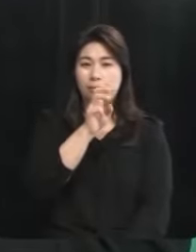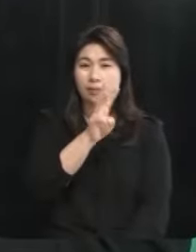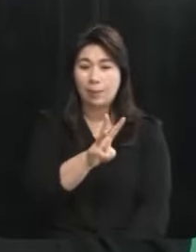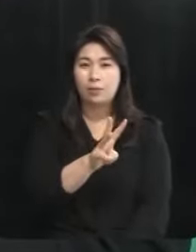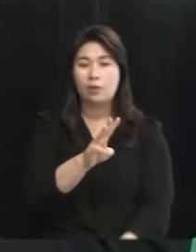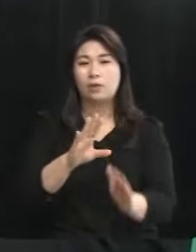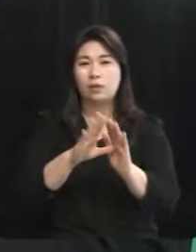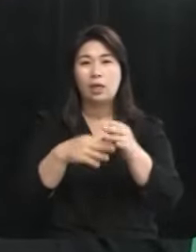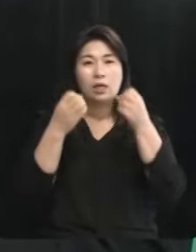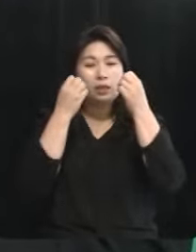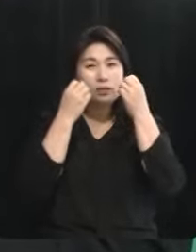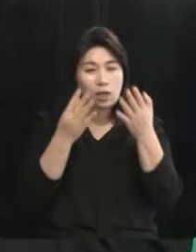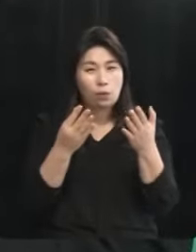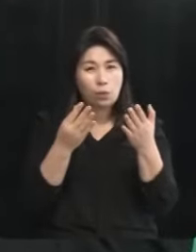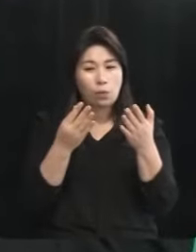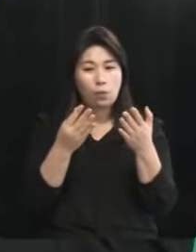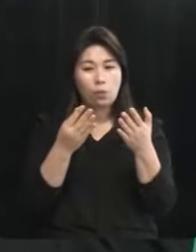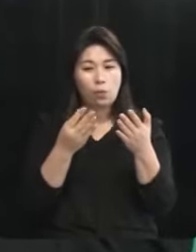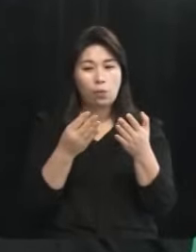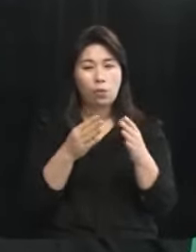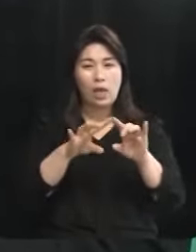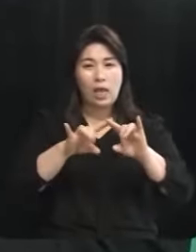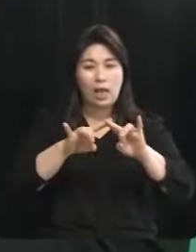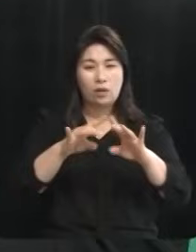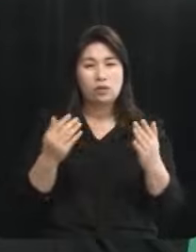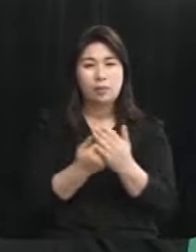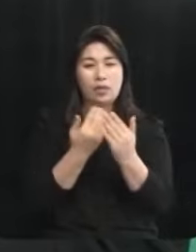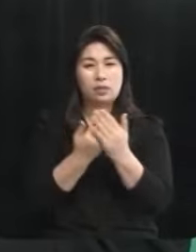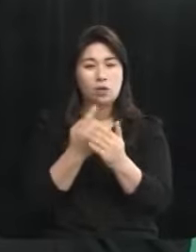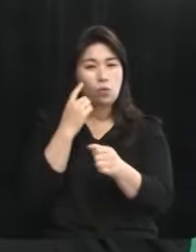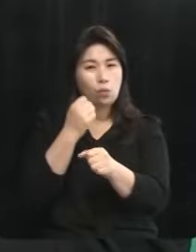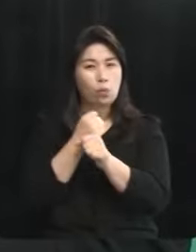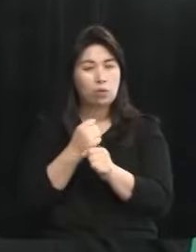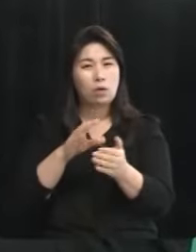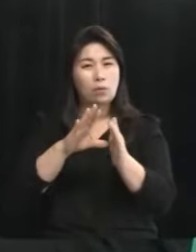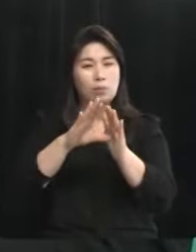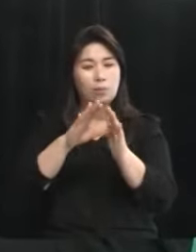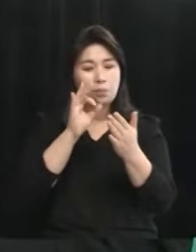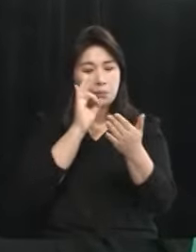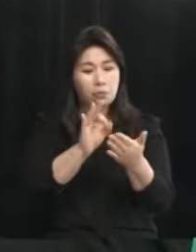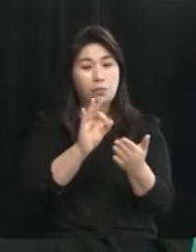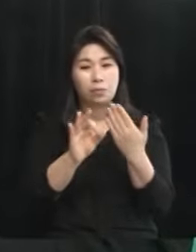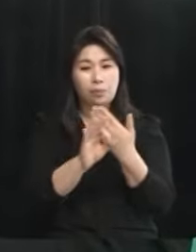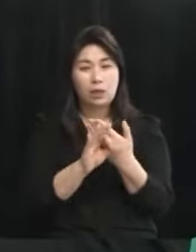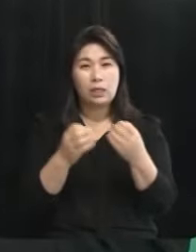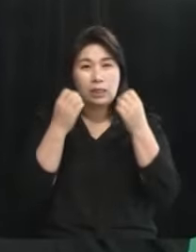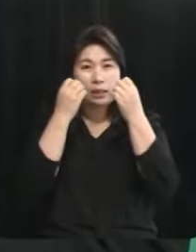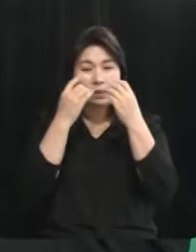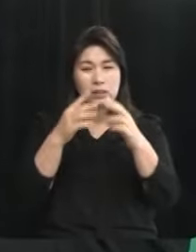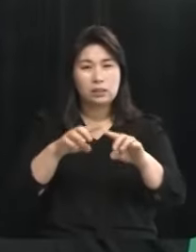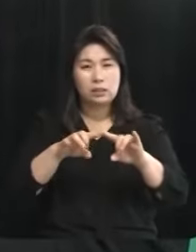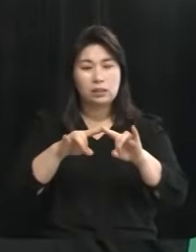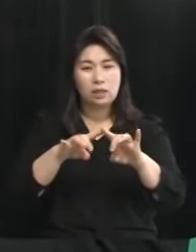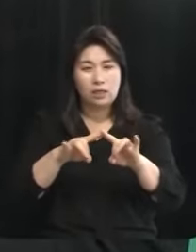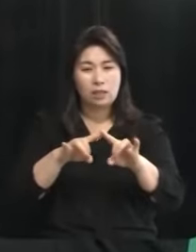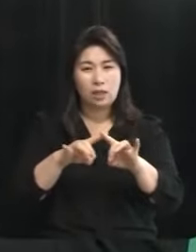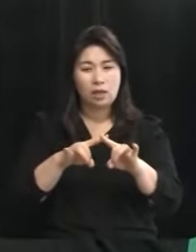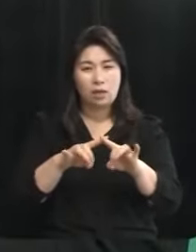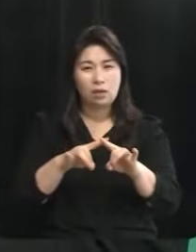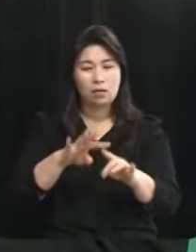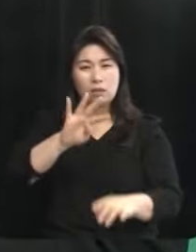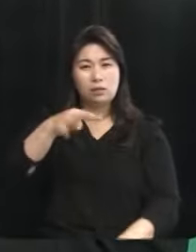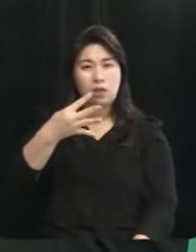새로 신규로 신설된 에너지 발전 용량을 봤을 때 신재생 에너지는 400기가와트가